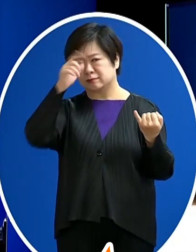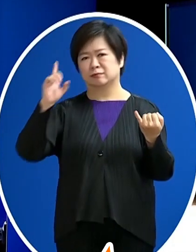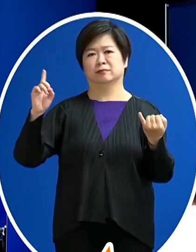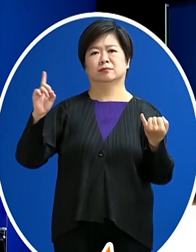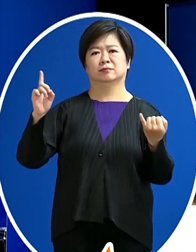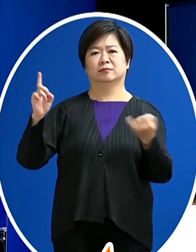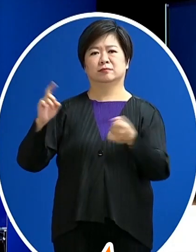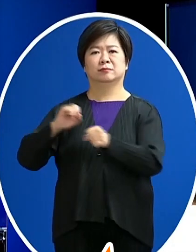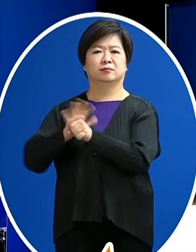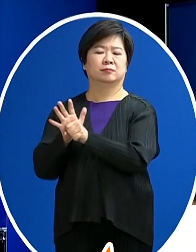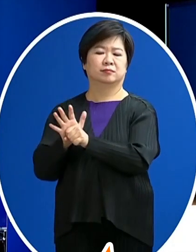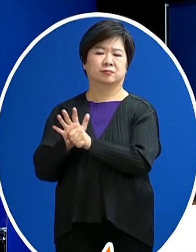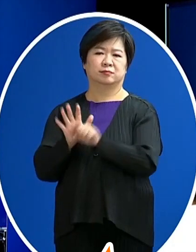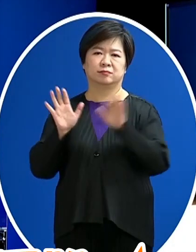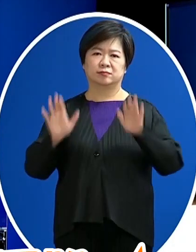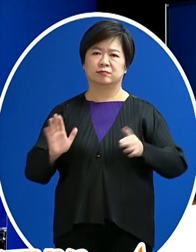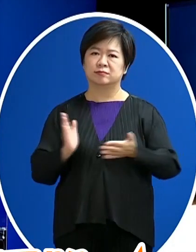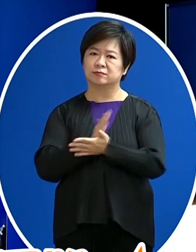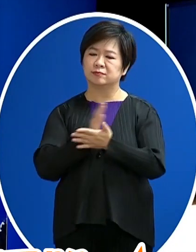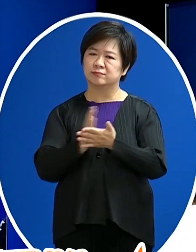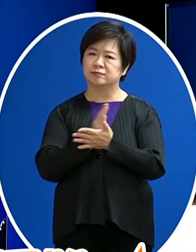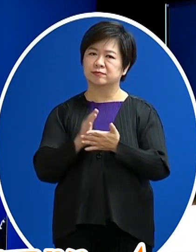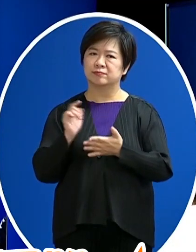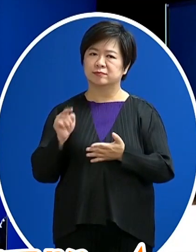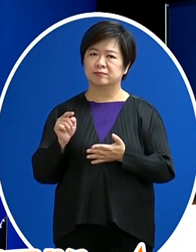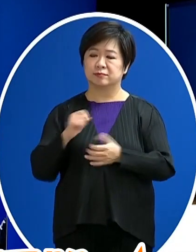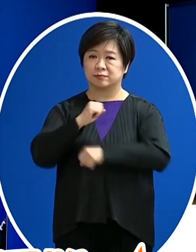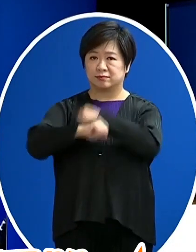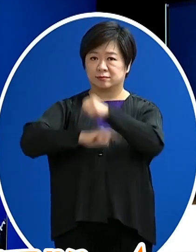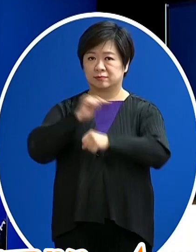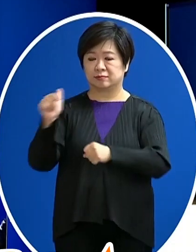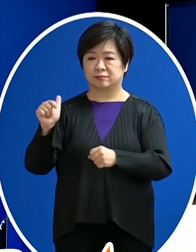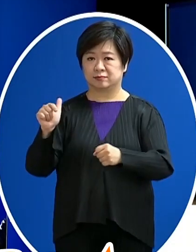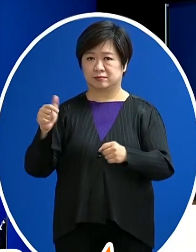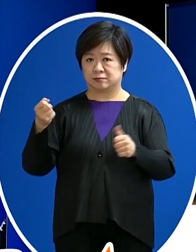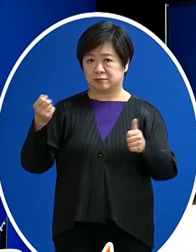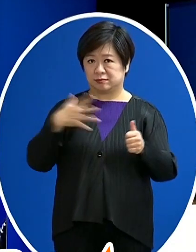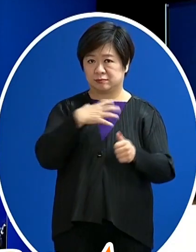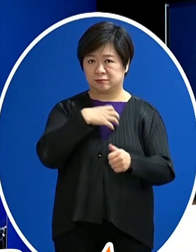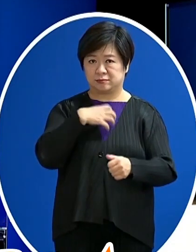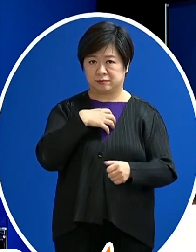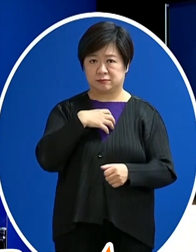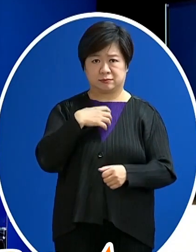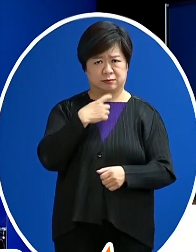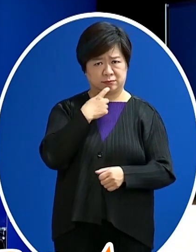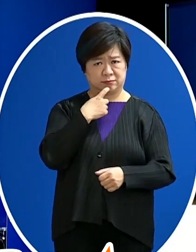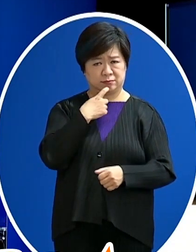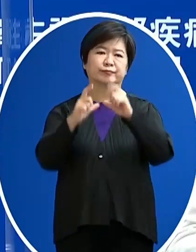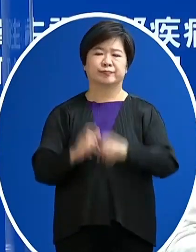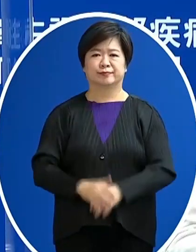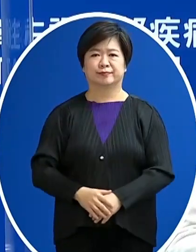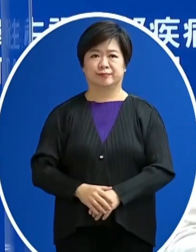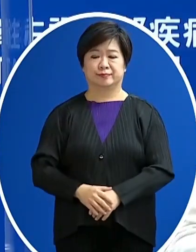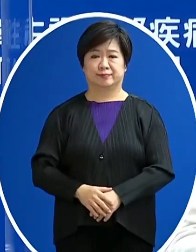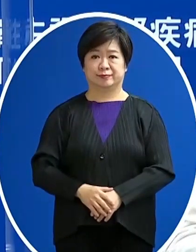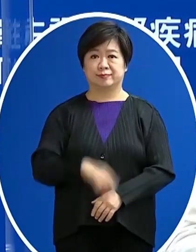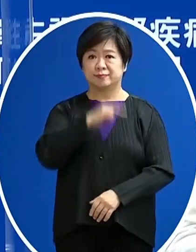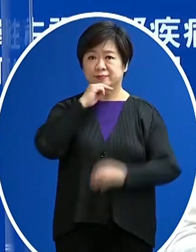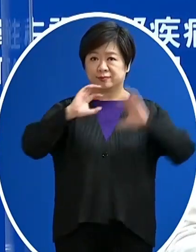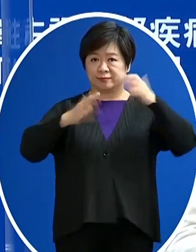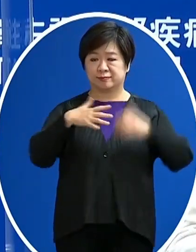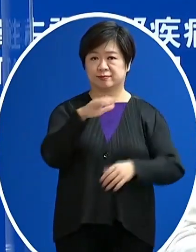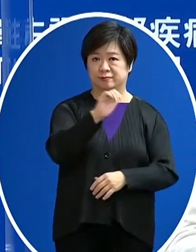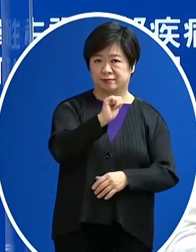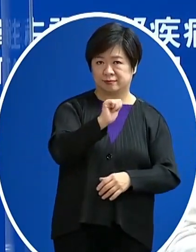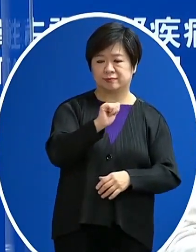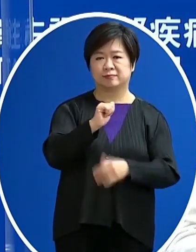目前已將初步的情況來說這個就是從動物感染的一個風險是不是可以已經已經可以排除了Alpha Gamma 這